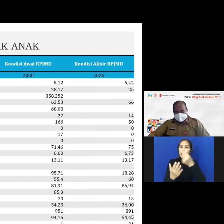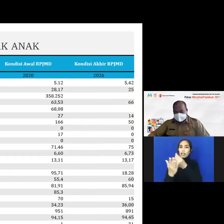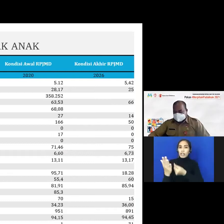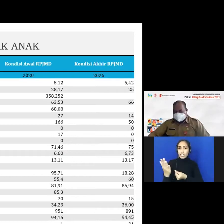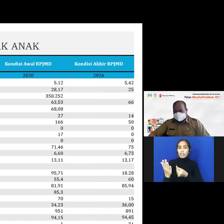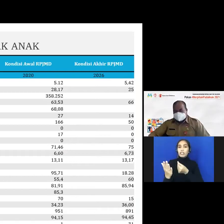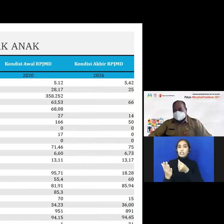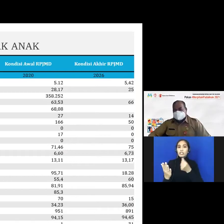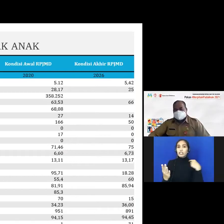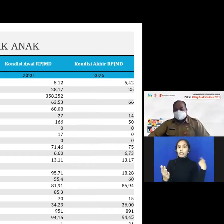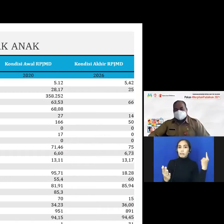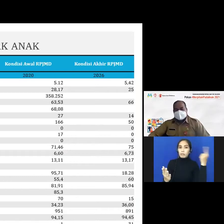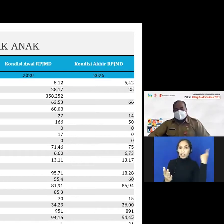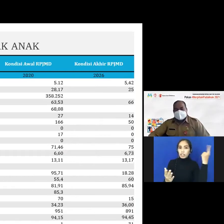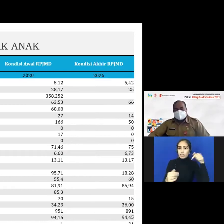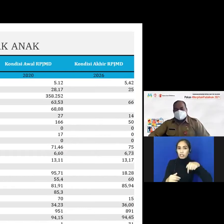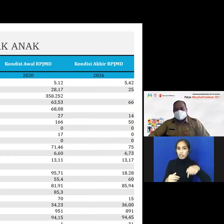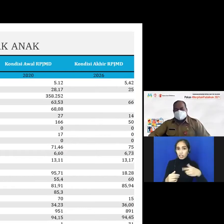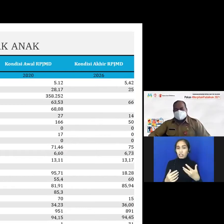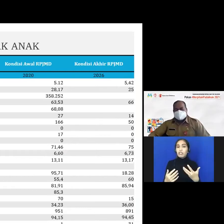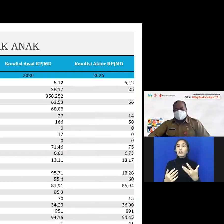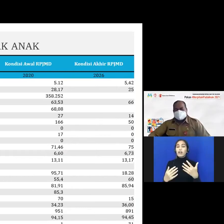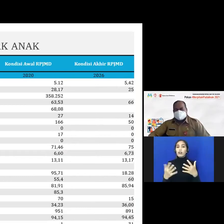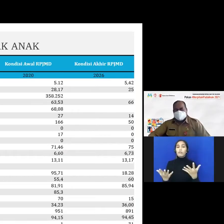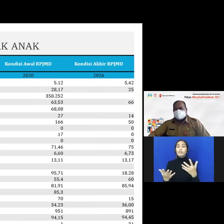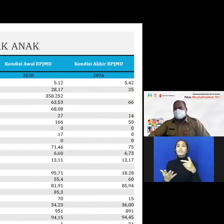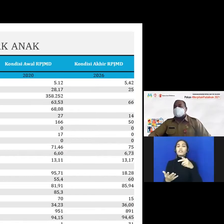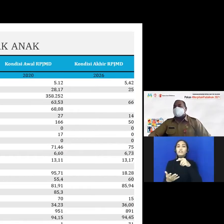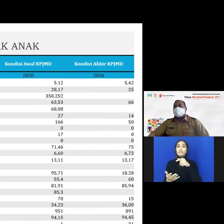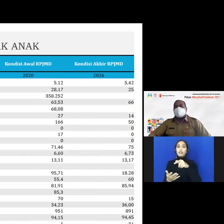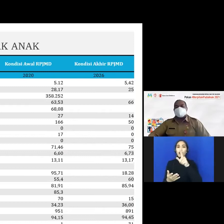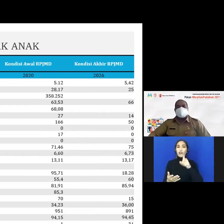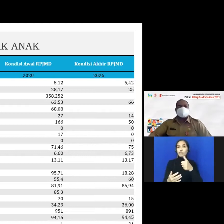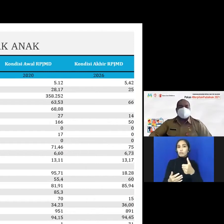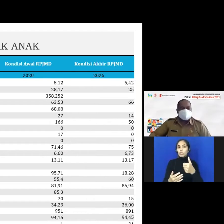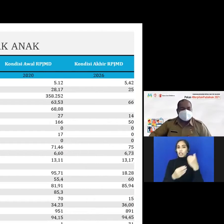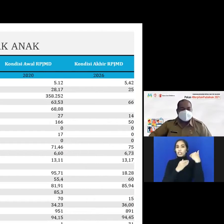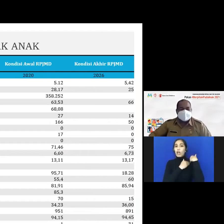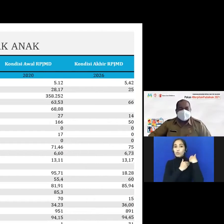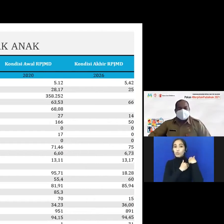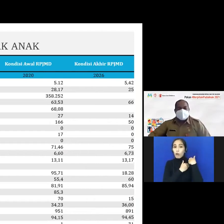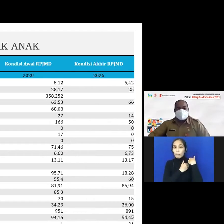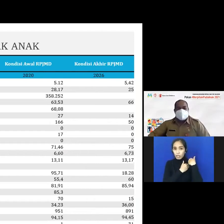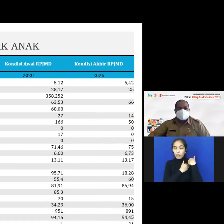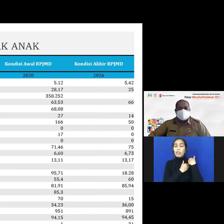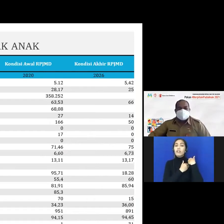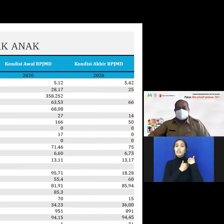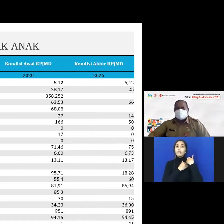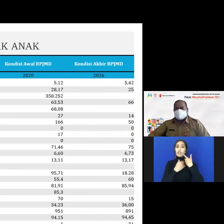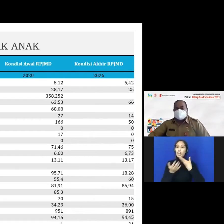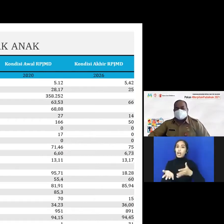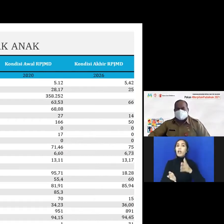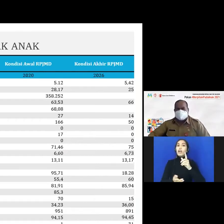sekarang ini adalah perencanaan yang harus bisa dipertanggungjawabkan maka ada